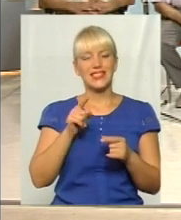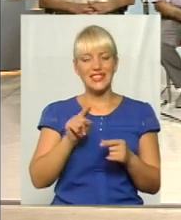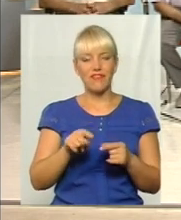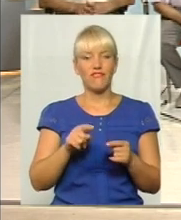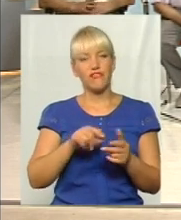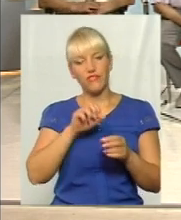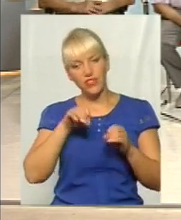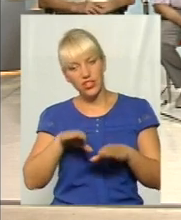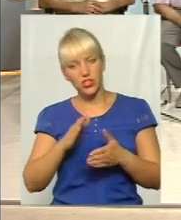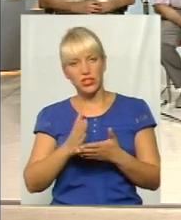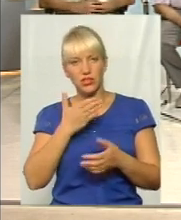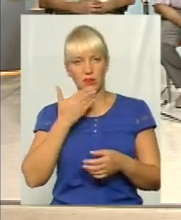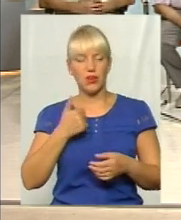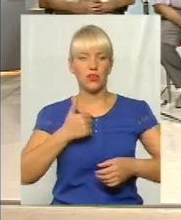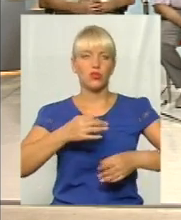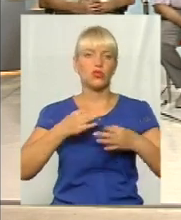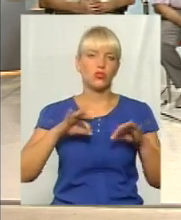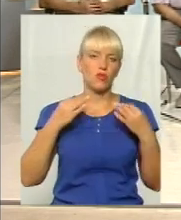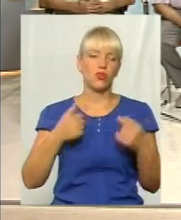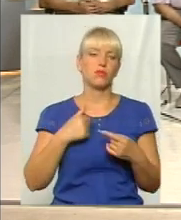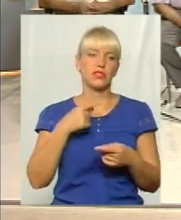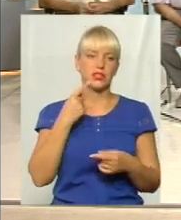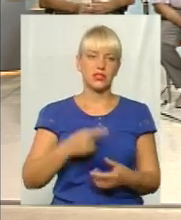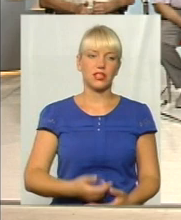зазначу з цього приводу, що ви говорите.